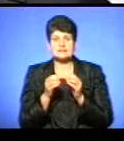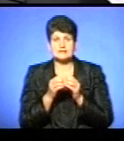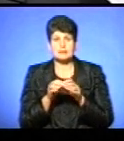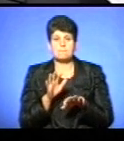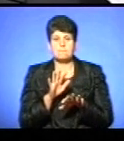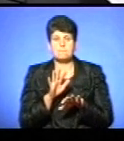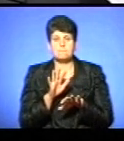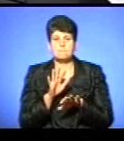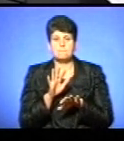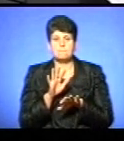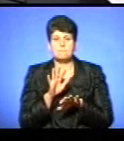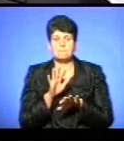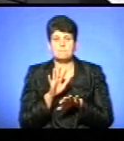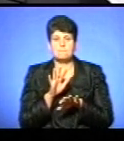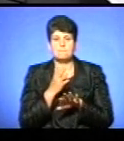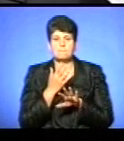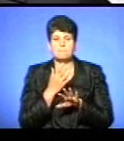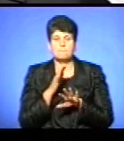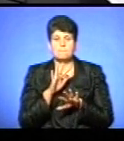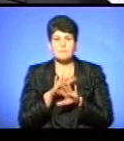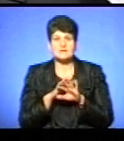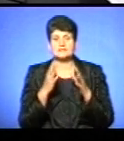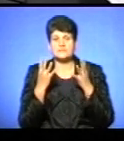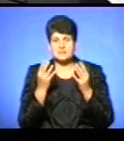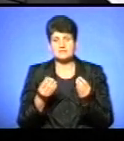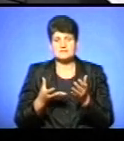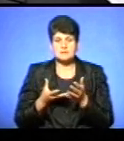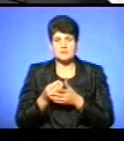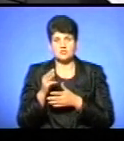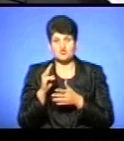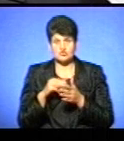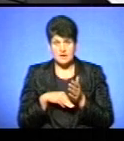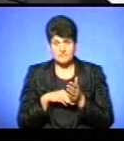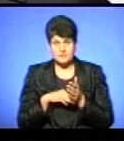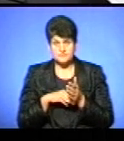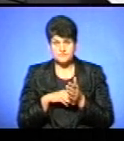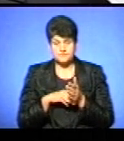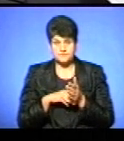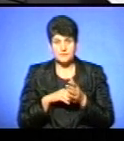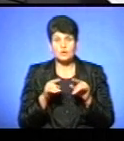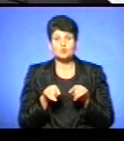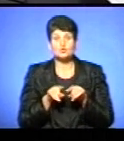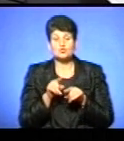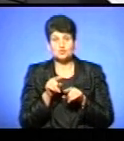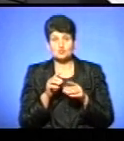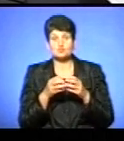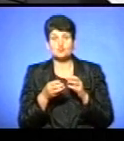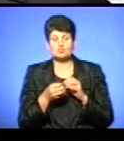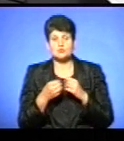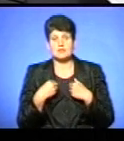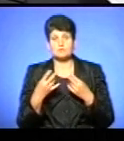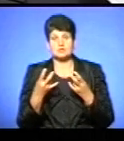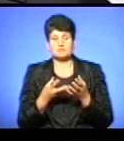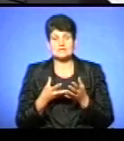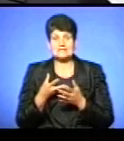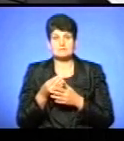днів власник сплати даний штраф, чи водій там сплати даний штраф, то таку суму нам потрібно